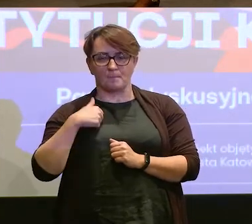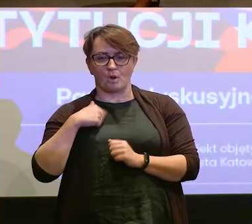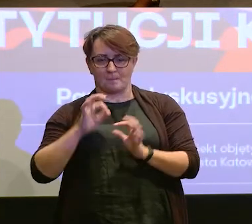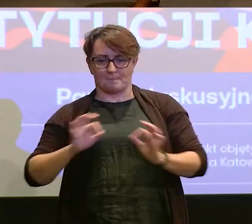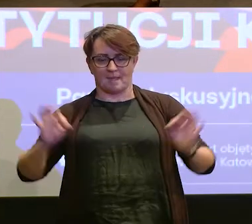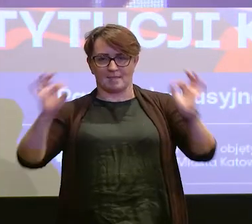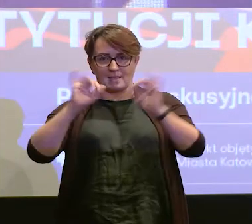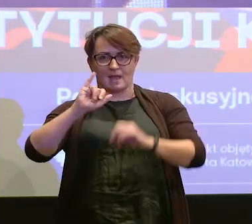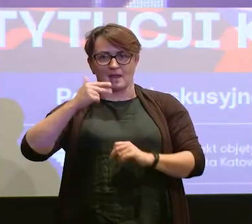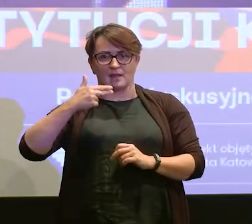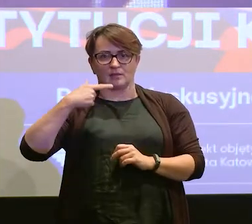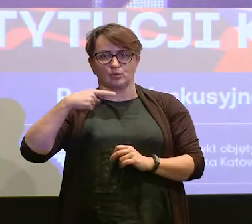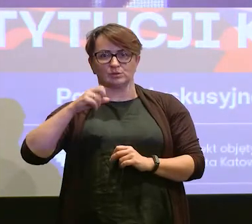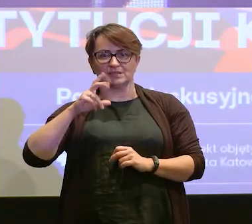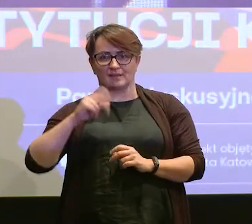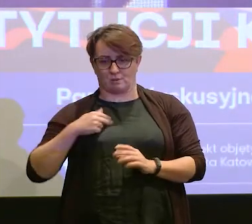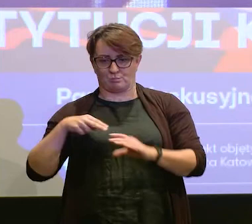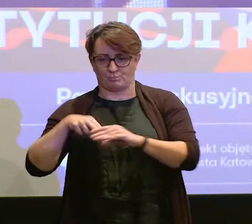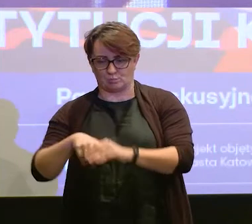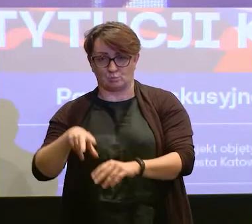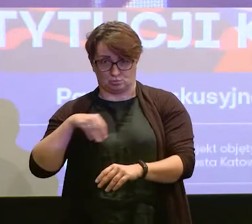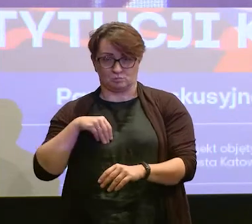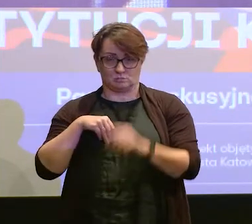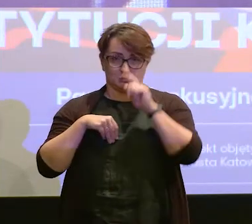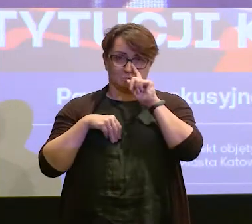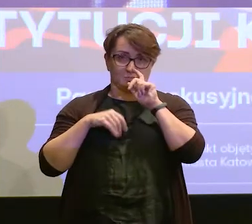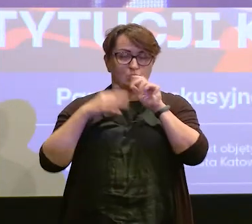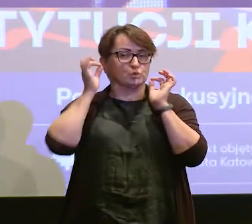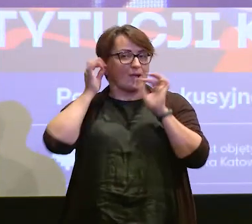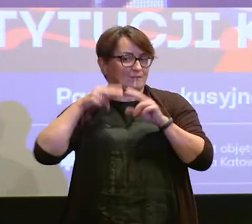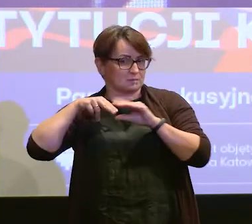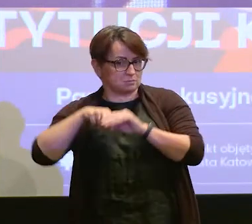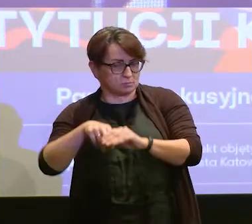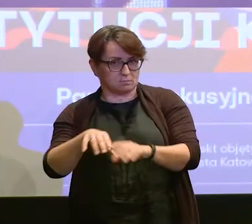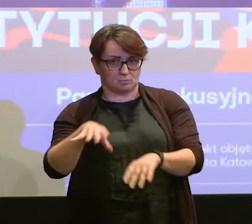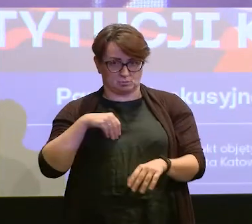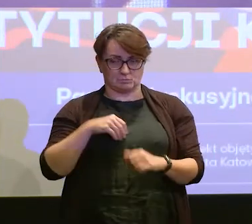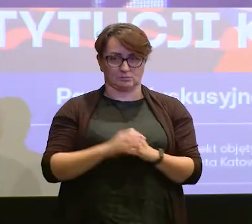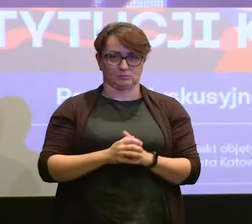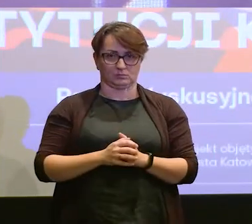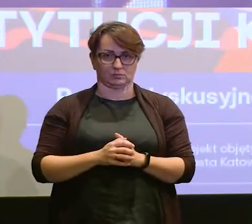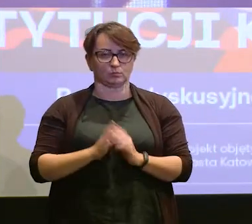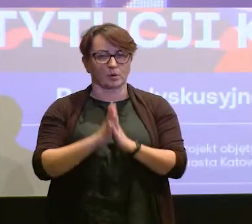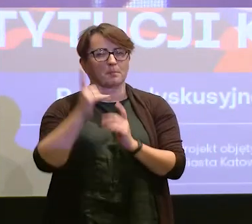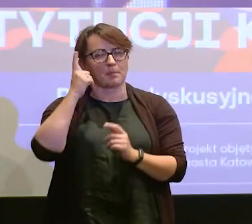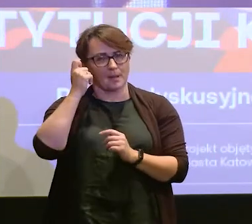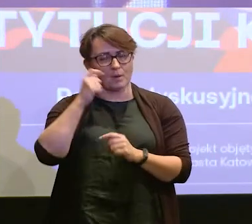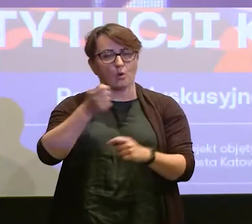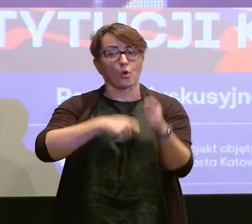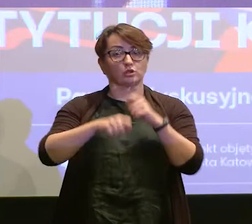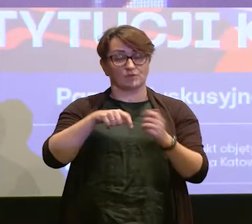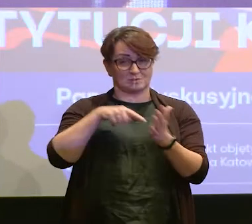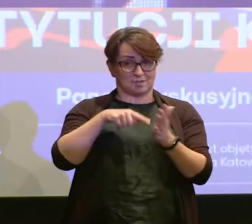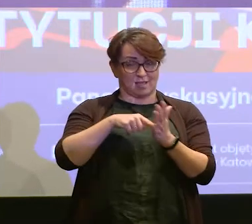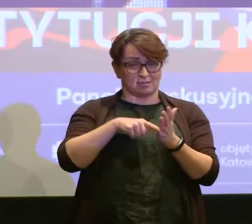indukcyjną, do których mogę podłączyć słuchawki. Pamiętajmy, że rozwiązania,